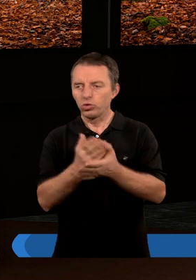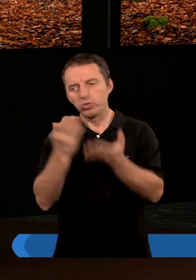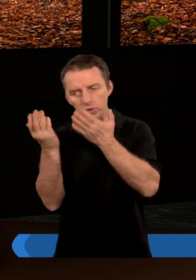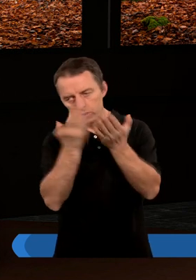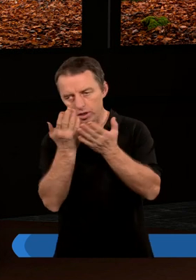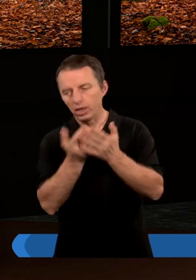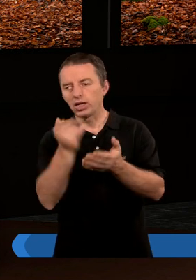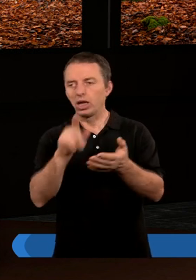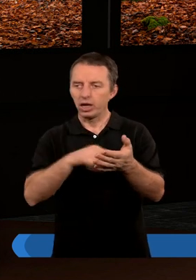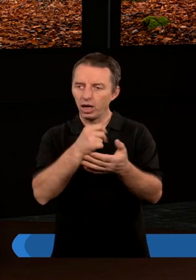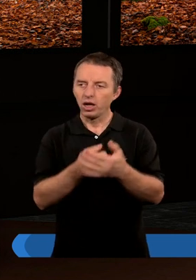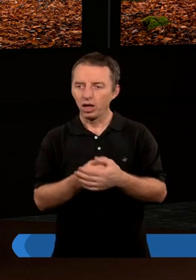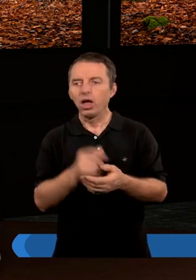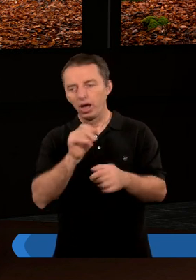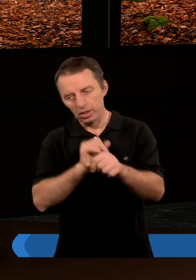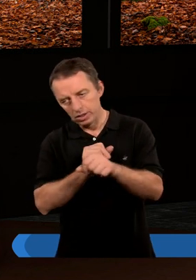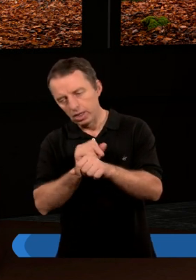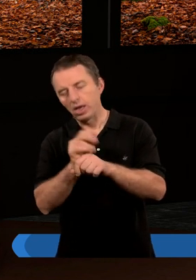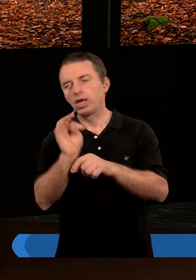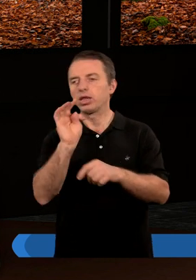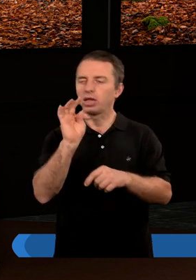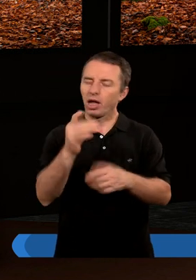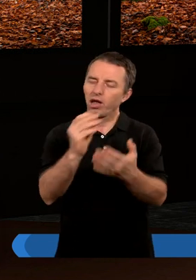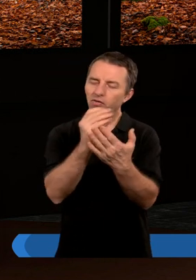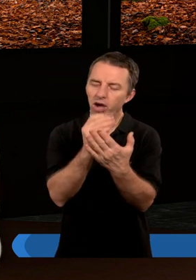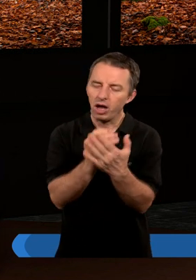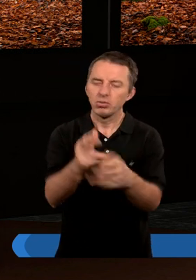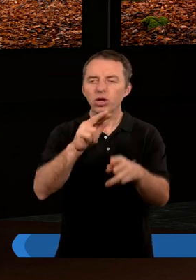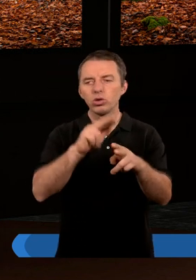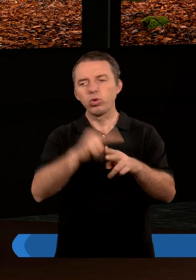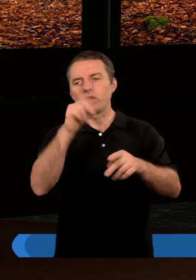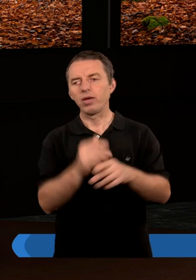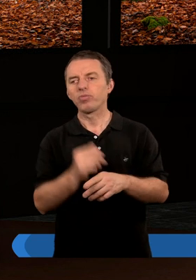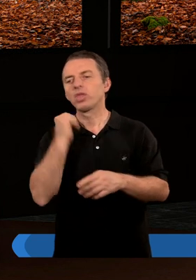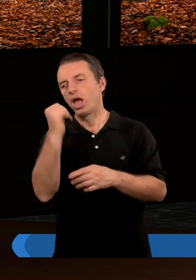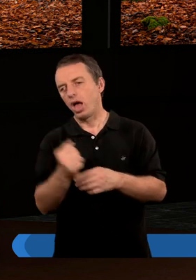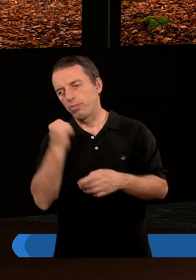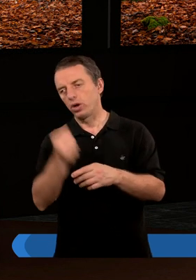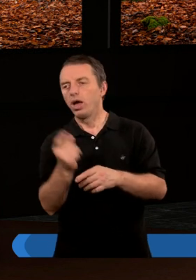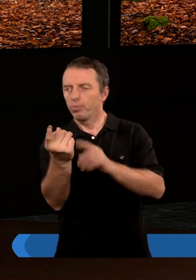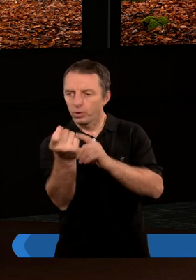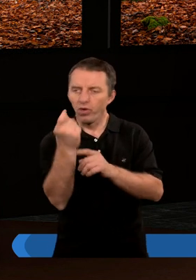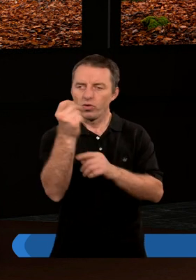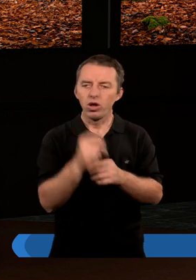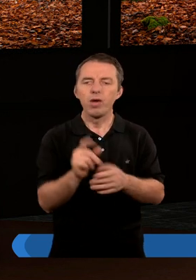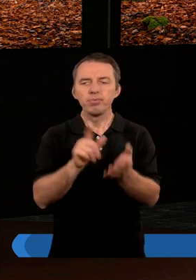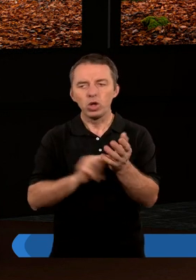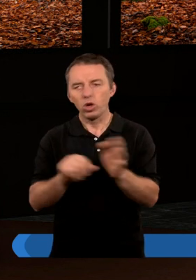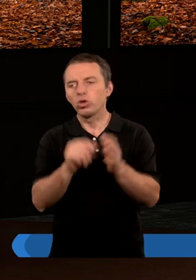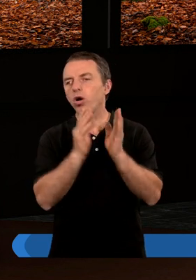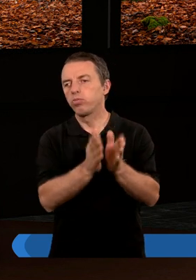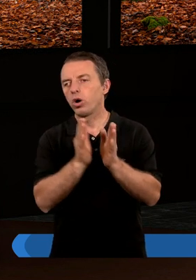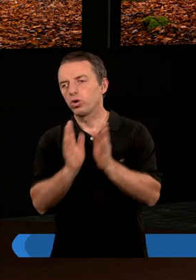już przytaczaliśmy kilkukrotnie, tam jest taki fragment, w którym apostoł Paweł przywołuje Piotra do